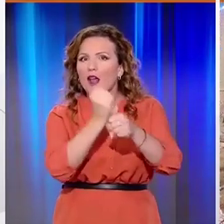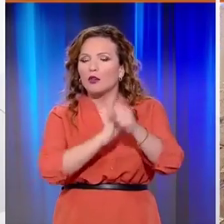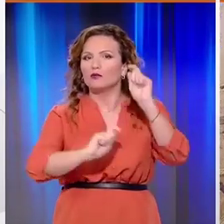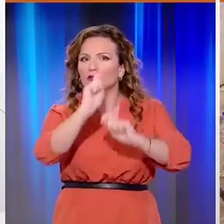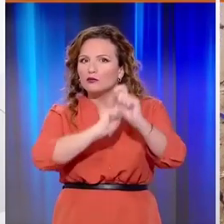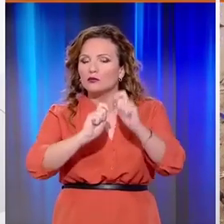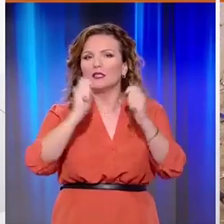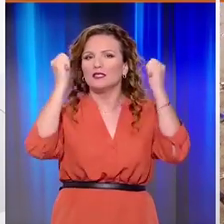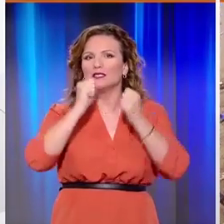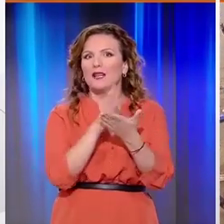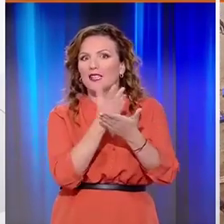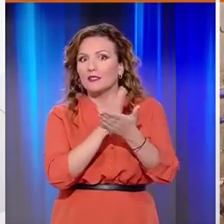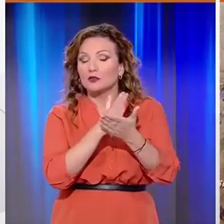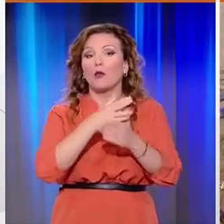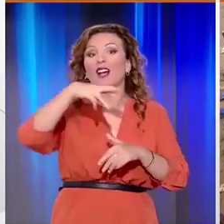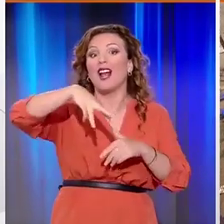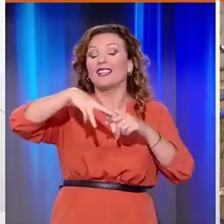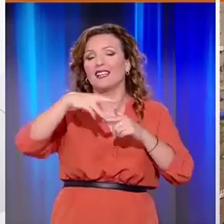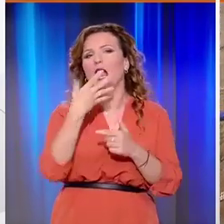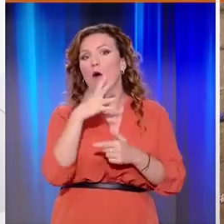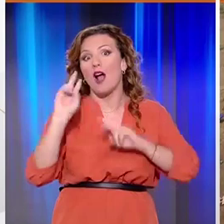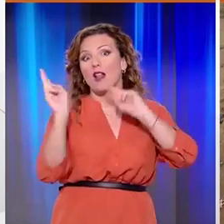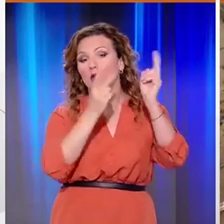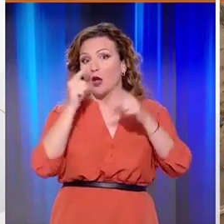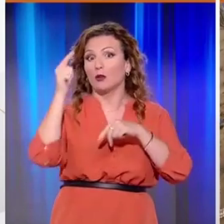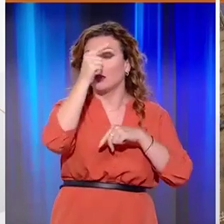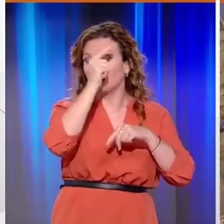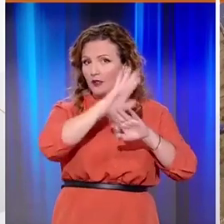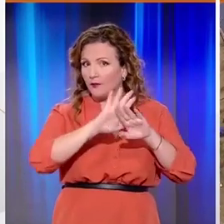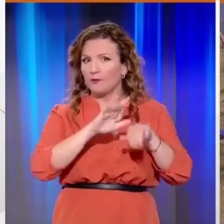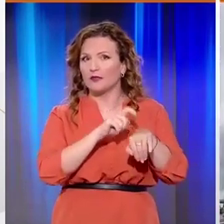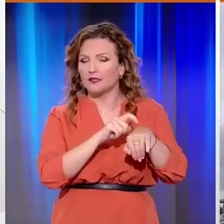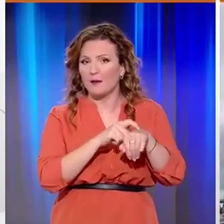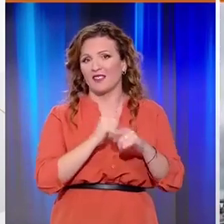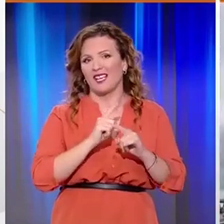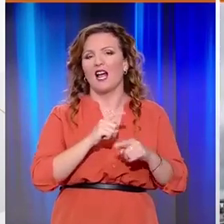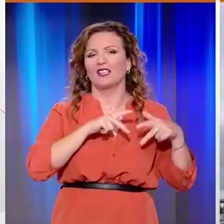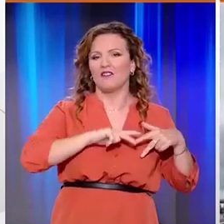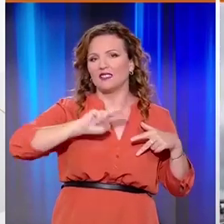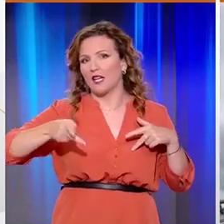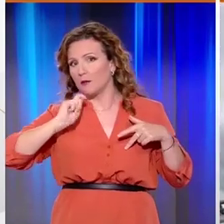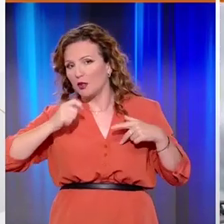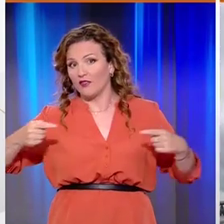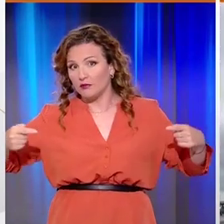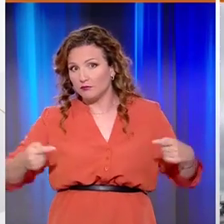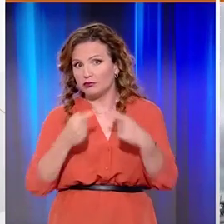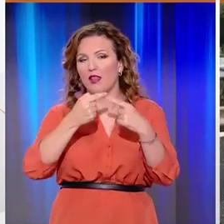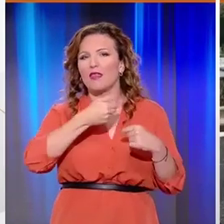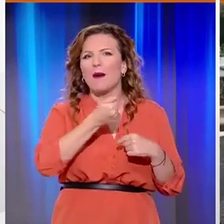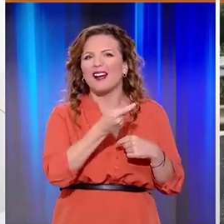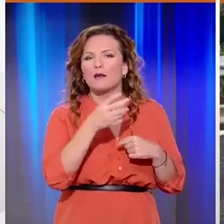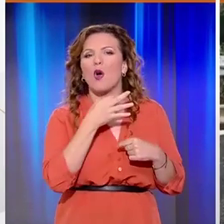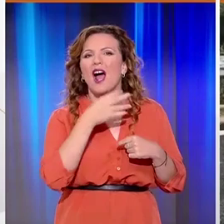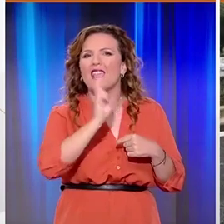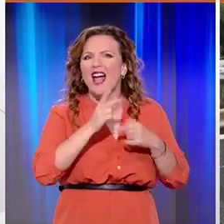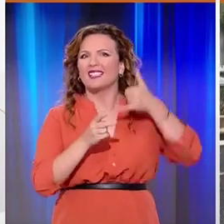αποκατάστασης των ζημιών που προκλήθηκαν από τη θεομηνία στη Χαλκιδική. Την ίδια ώρα κόντρα έχει ξεσπάσει μεταξύ κυβέρνηση και αντιπολίτευση και τον αριθμό